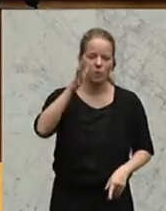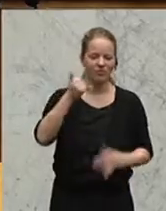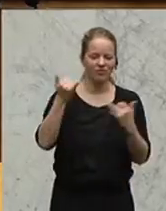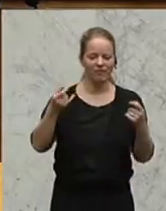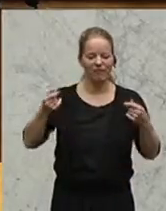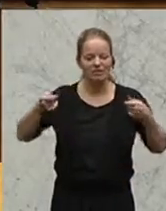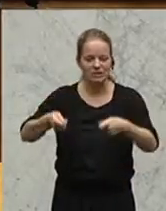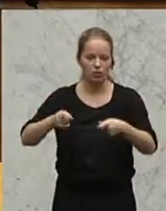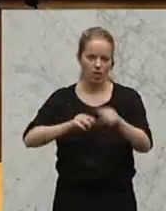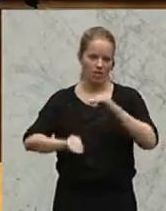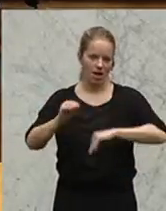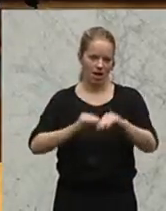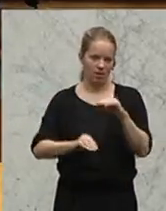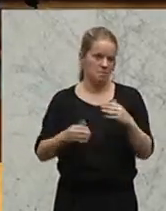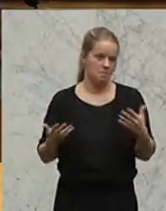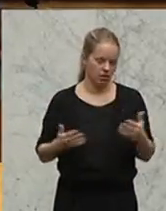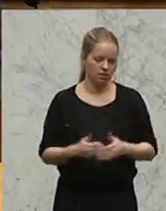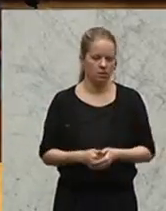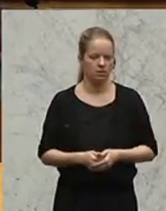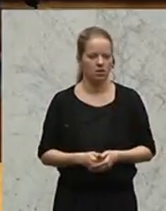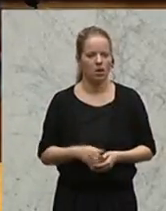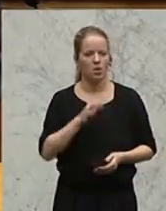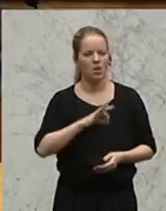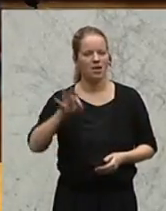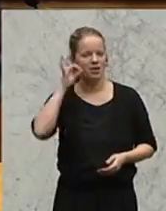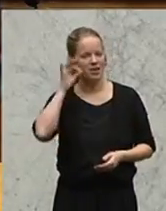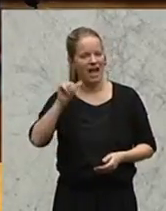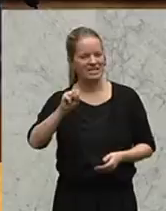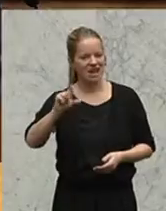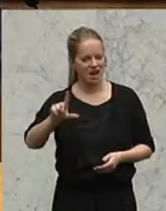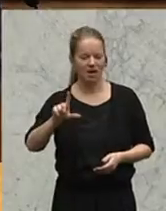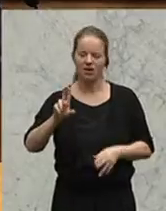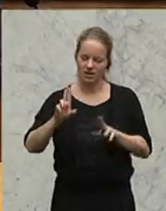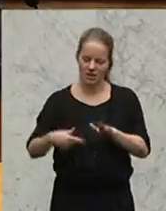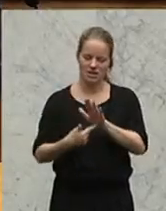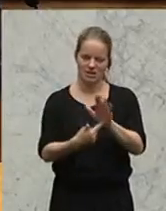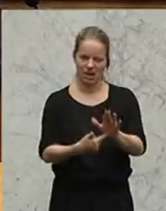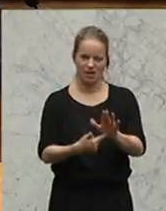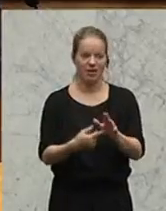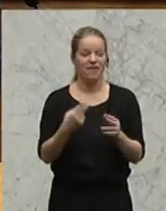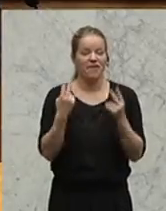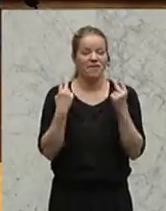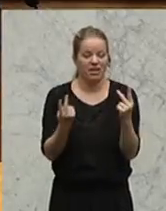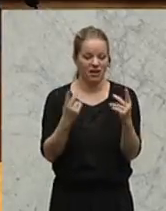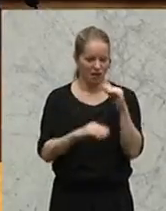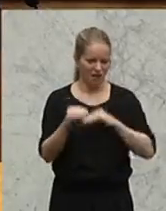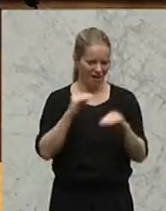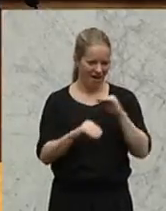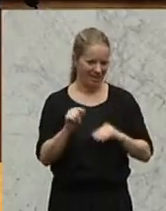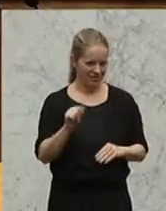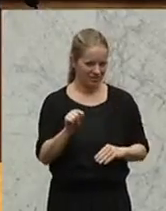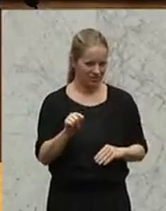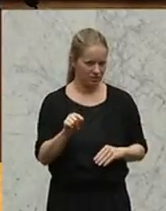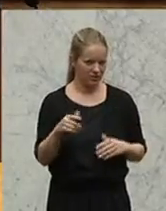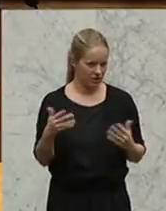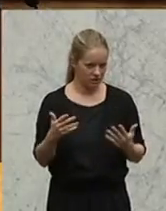muss und aufzusagen, wie sie richtig erfolgen soll. Die Kollegin Astland hat, glaube ich, eines ganz richtig aufgezeigt. Wichtig ist bei diesem Verein für Konsumenteninformation, dass